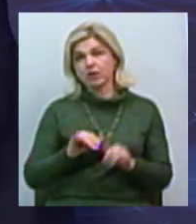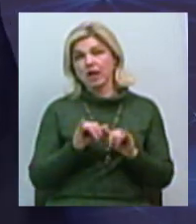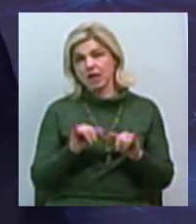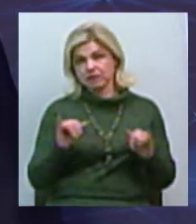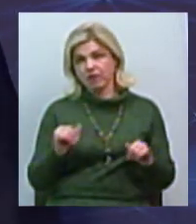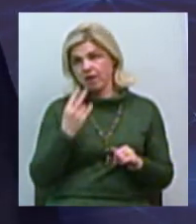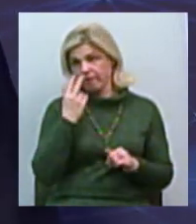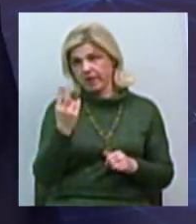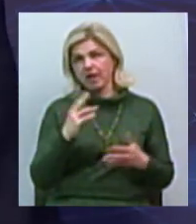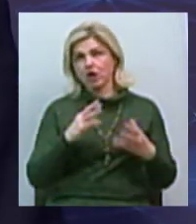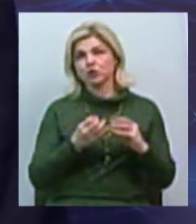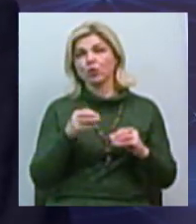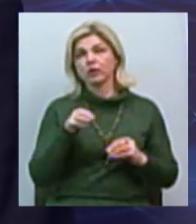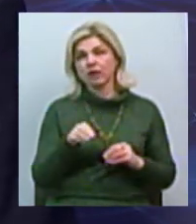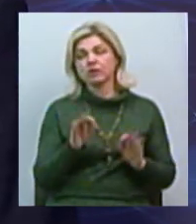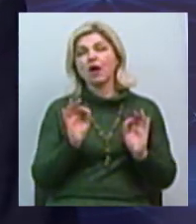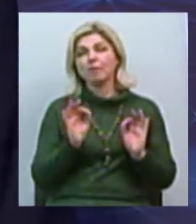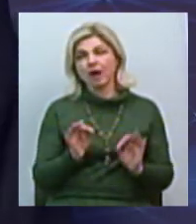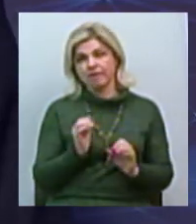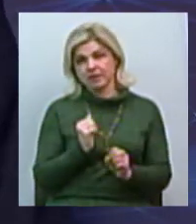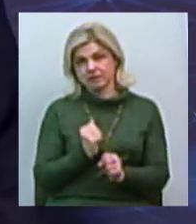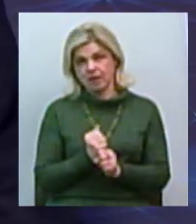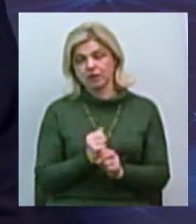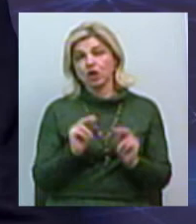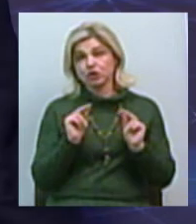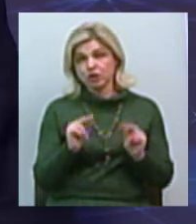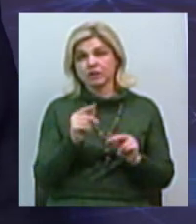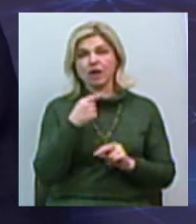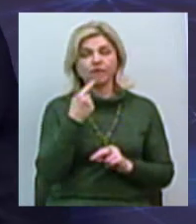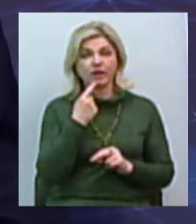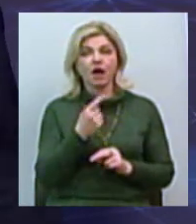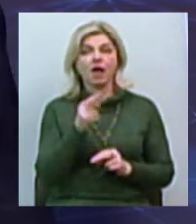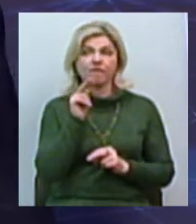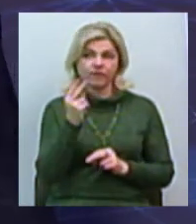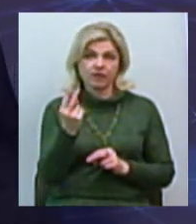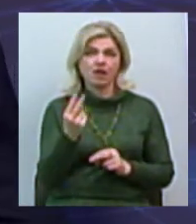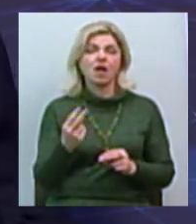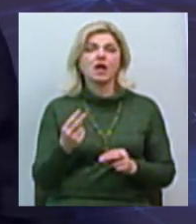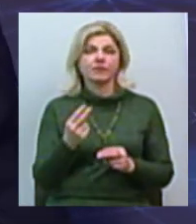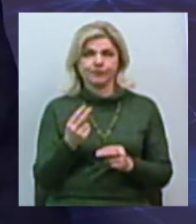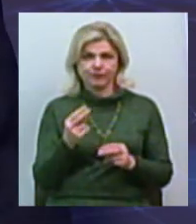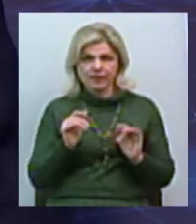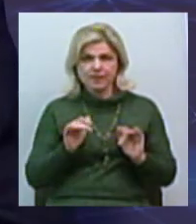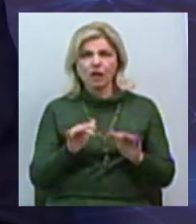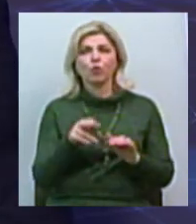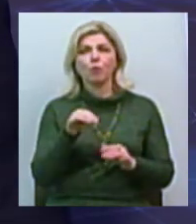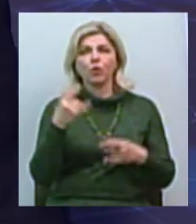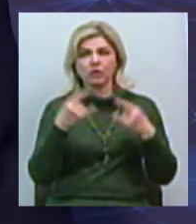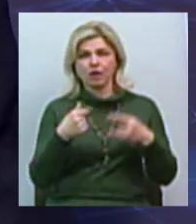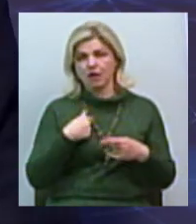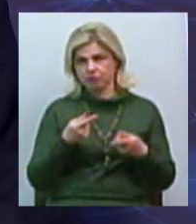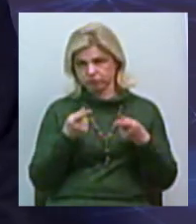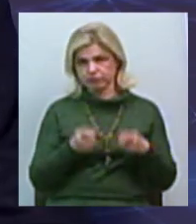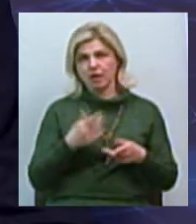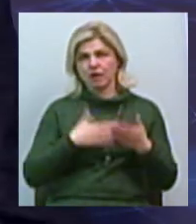реальні результаты, правильні сделки. Тобто, честно говоря, наблюдає тогда сделку по телевізору, в прямой трансляції, я искренне радився, і я